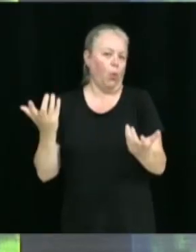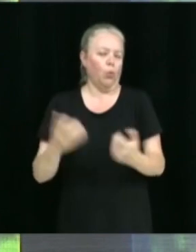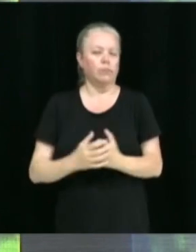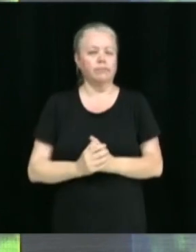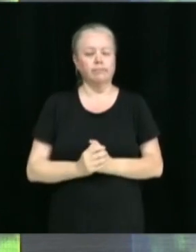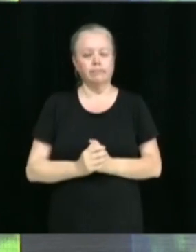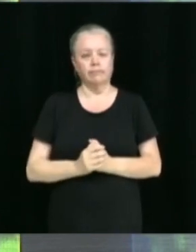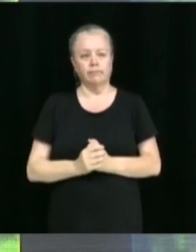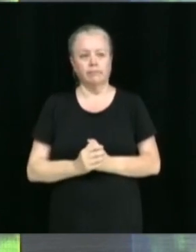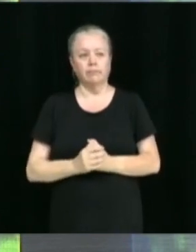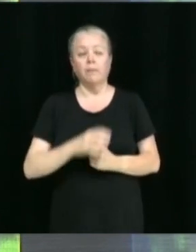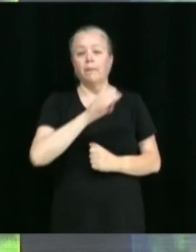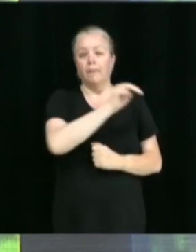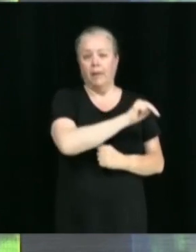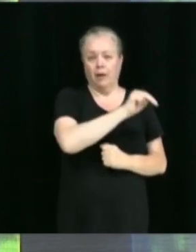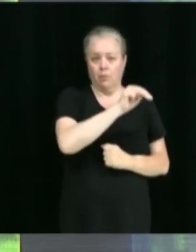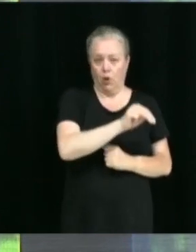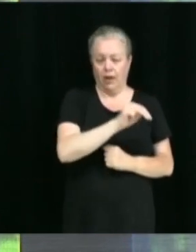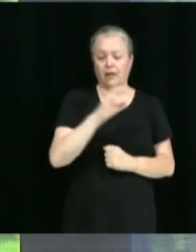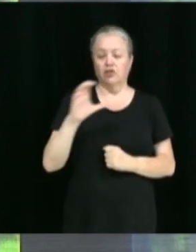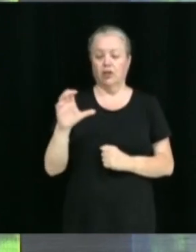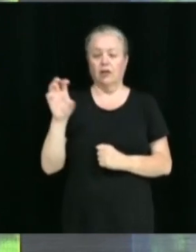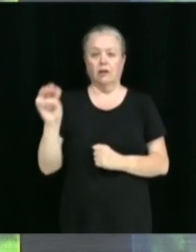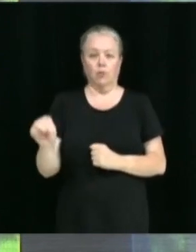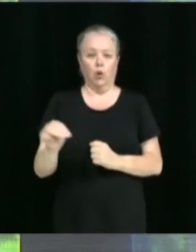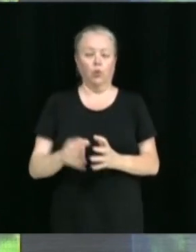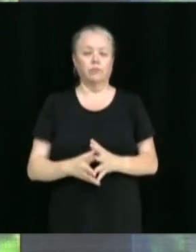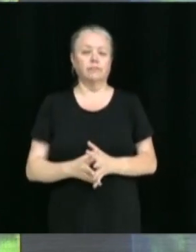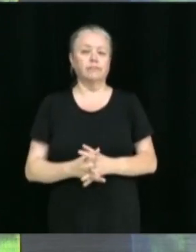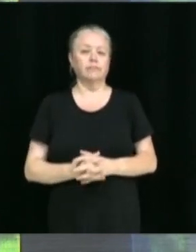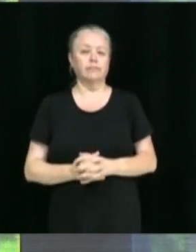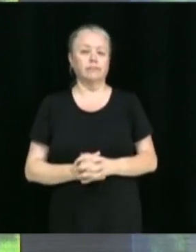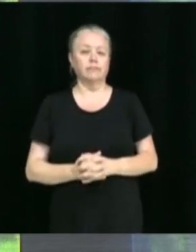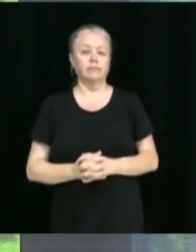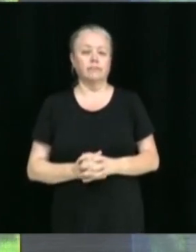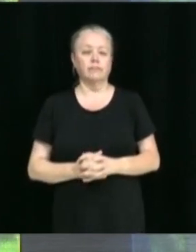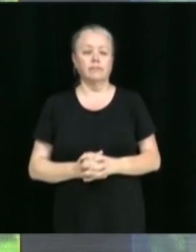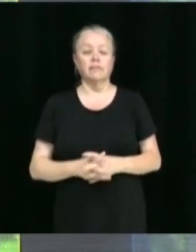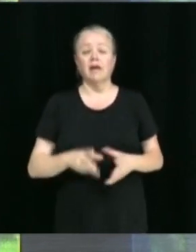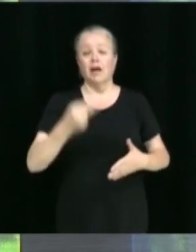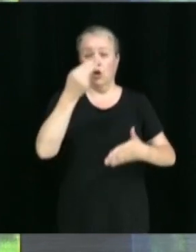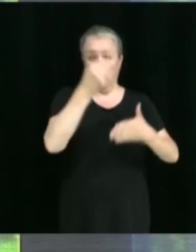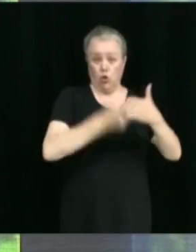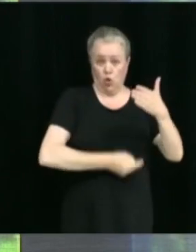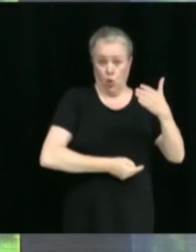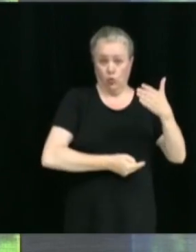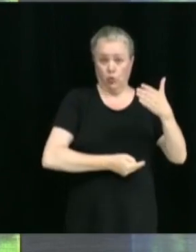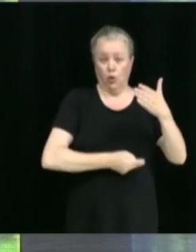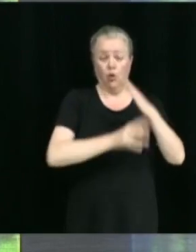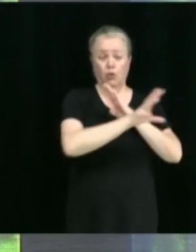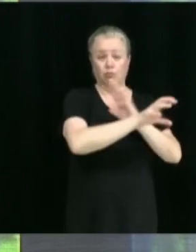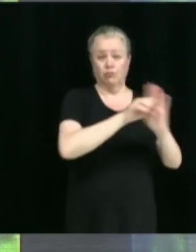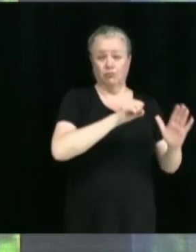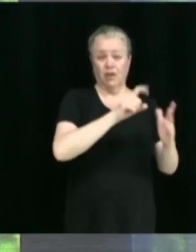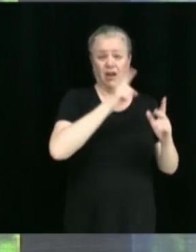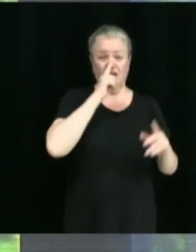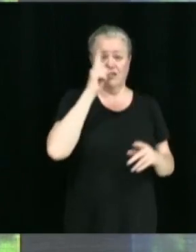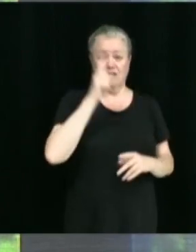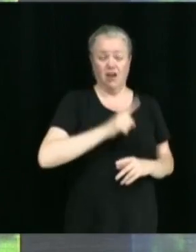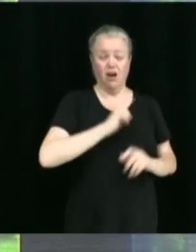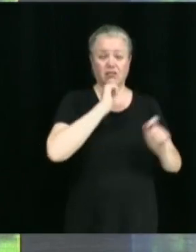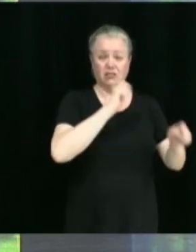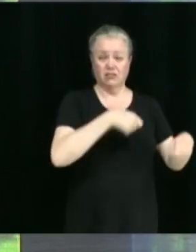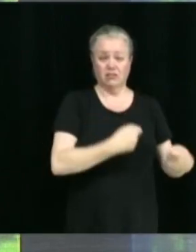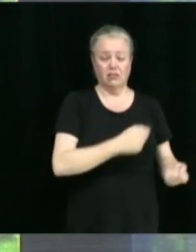Marc Morin, Chantal Moreau, octroie d'un contrat d'approvisionnement en gaz naturel pour la période du 1er août